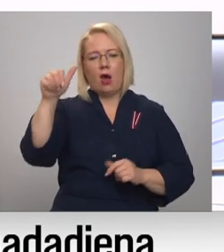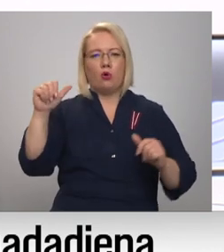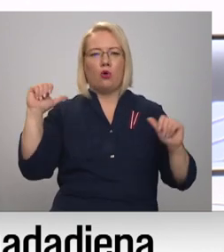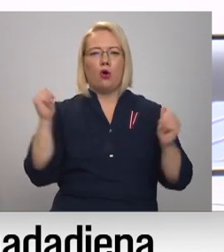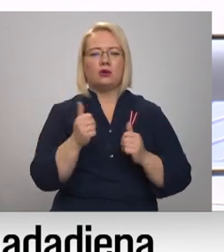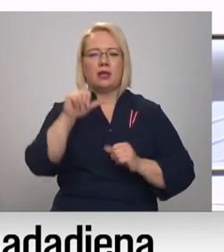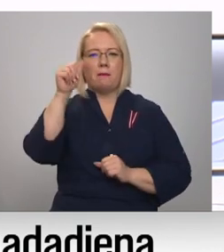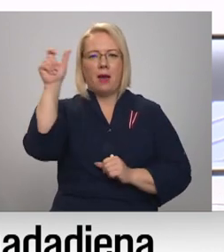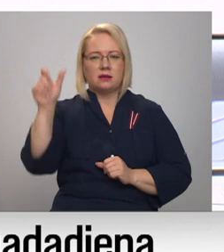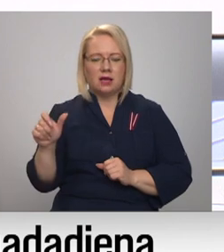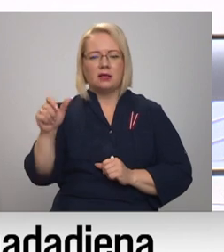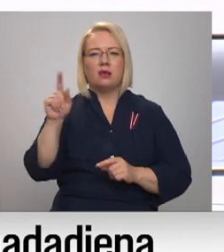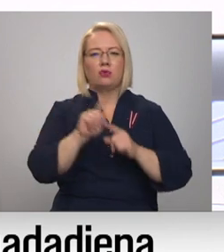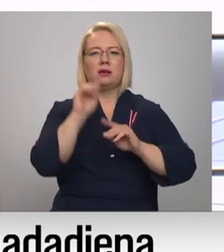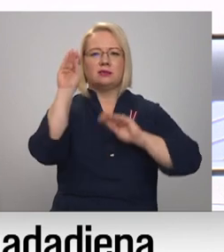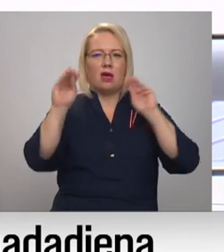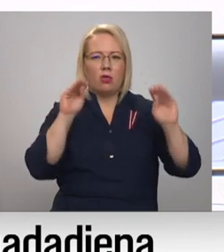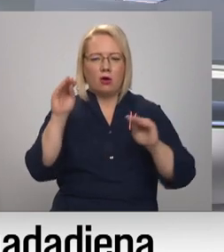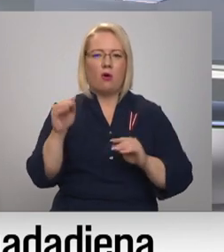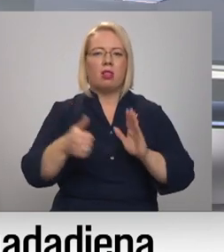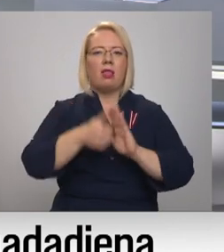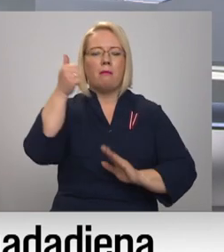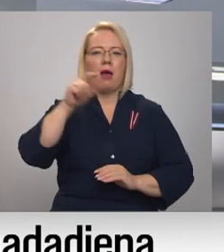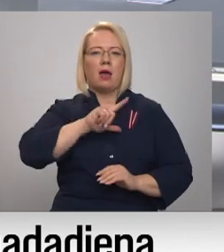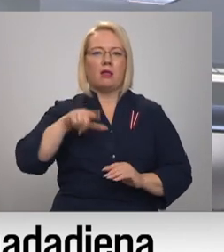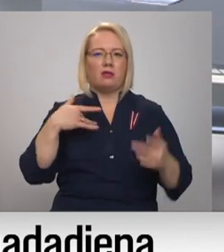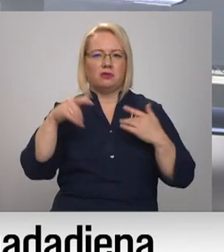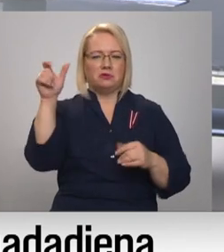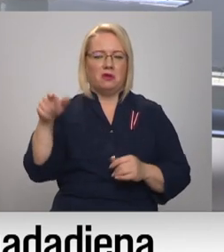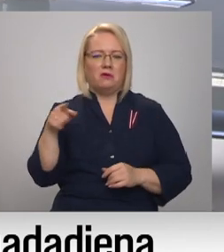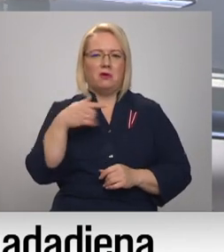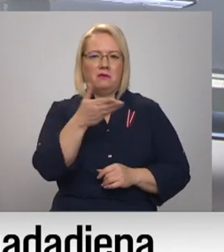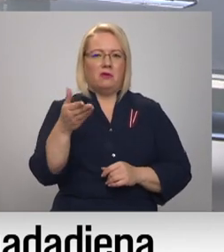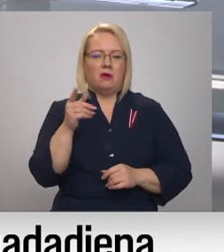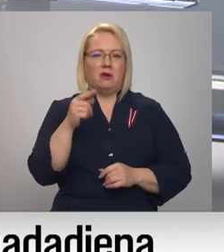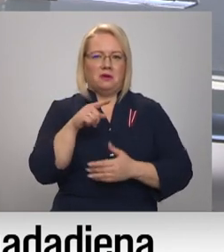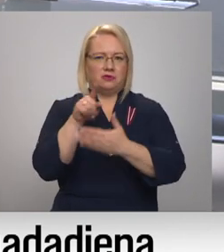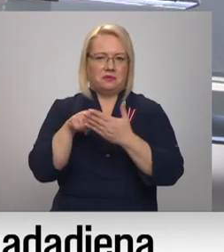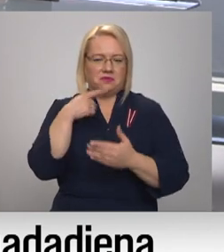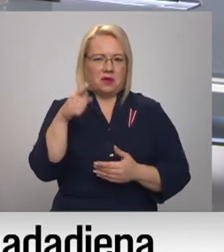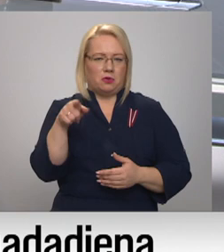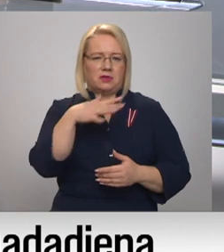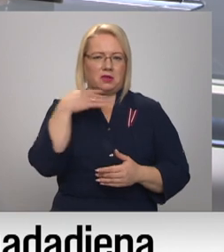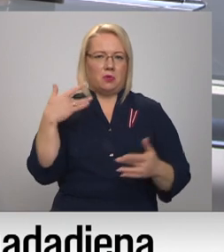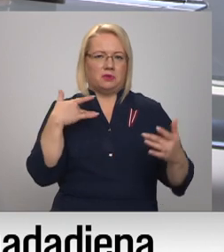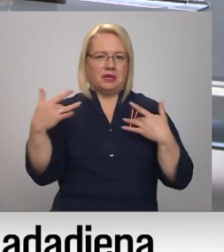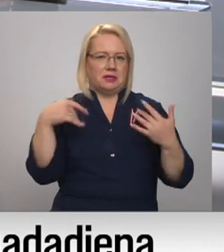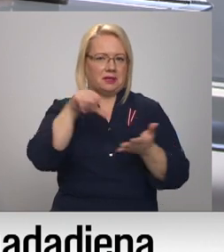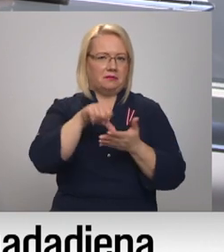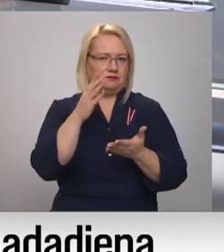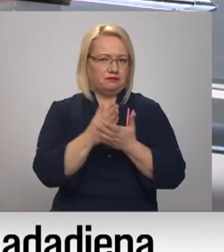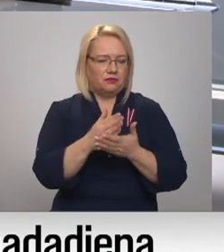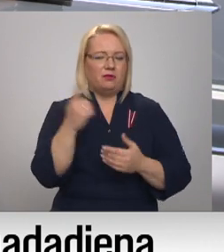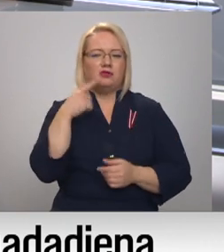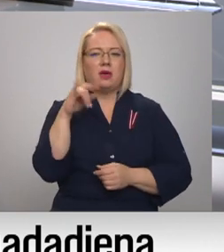labākie aktieri – Latvijas Nacionālajā teātra aktieri. Mēs diezgan daudz to izrāžu apriteizinākt. Jā, mēs esam rūpīgi strādājuši. Vienmēr esmu